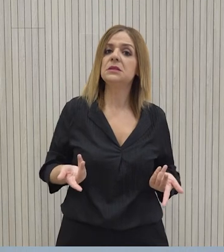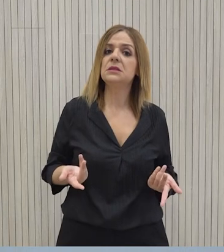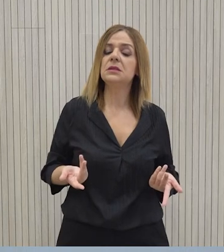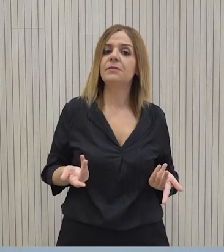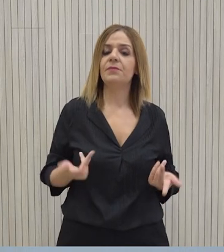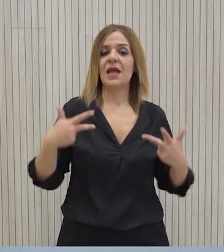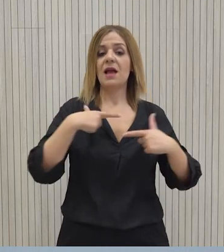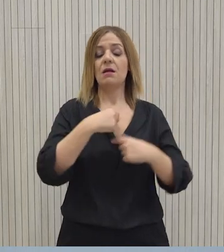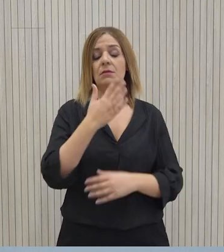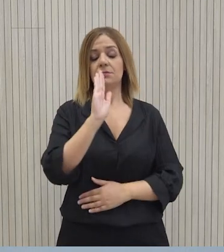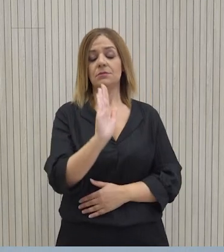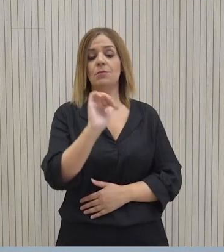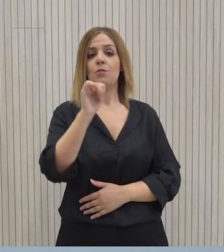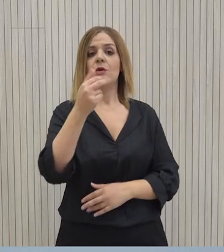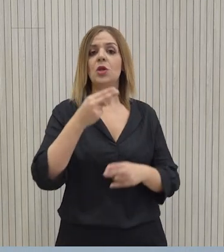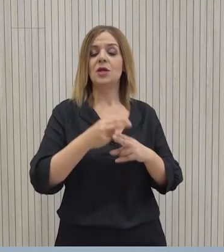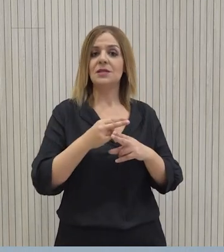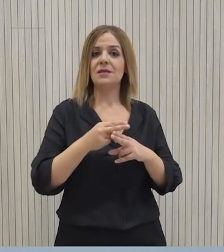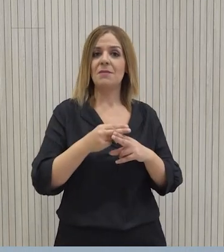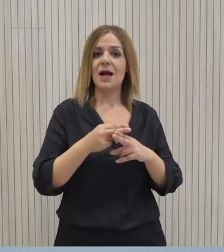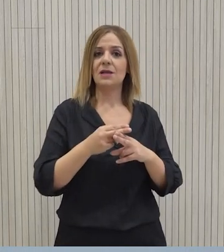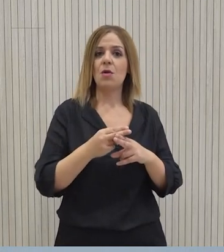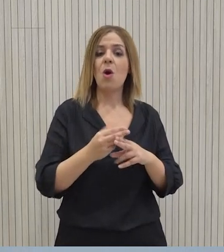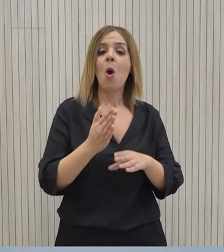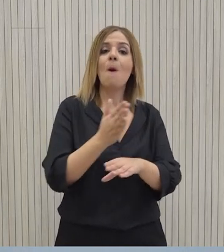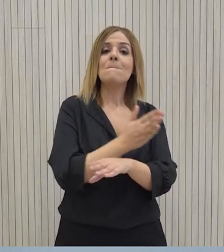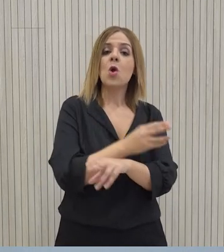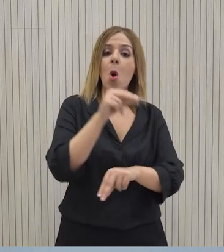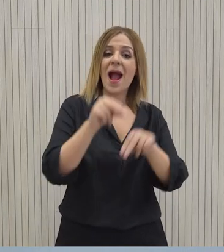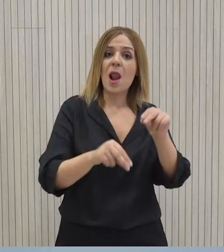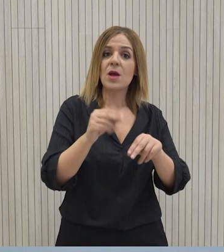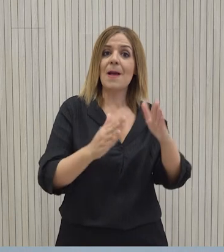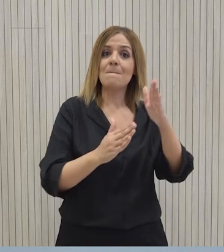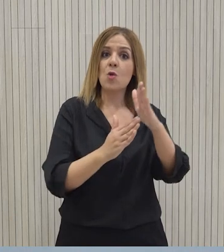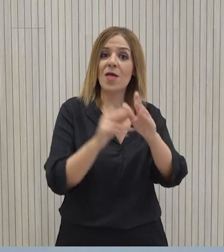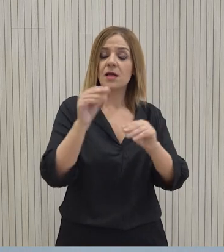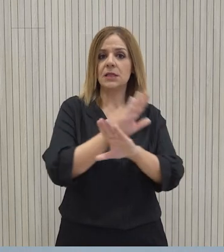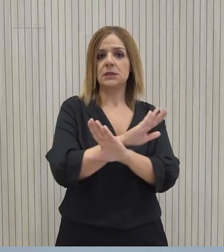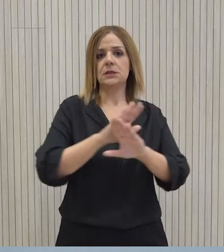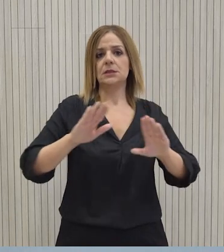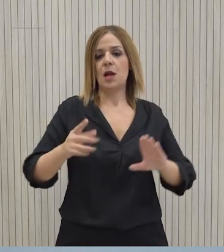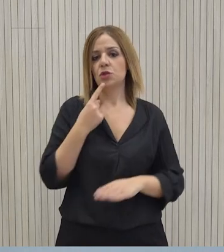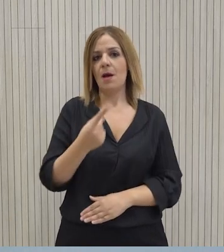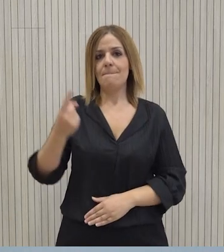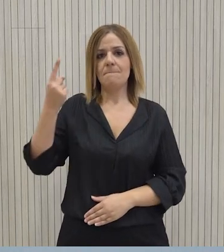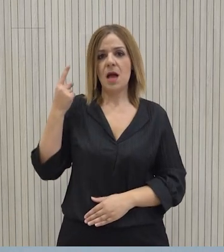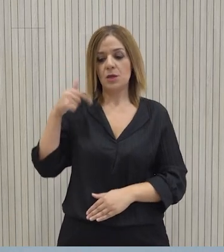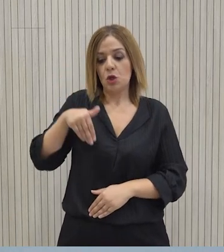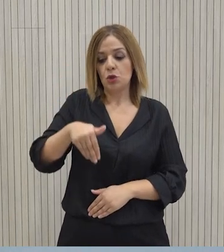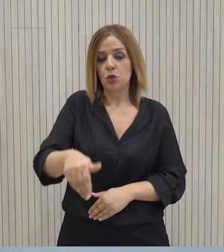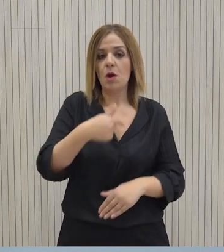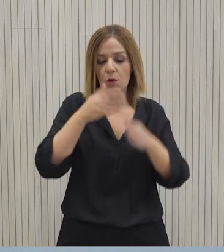Κύριε Βιόντου, να σας πω πρώτα απ' όλα ότι η προεκλογική περίοδος και οι προεδρικές εκλογές για εμάς έχουν τελειώσει ένα χρόνο πριν. Είμαστε